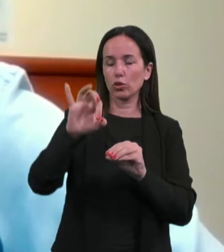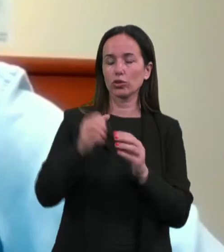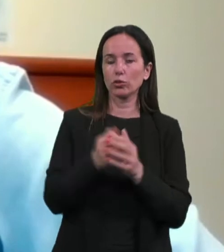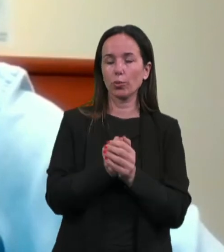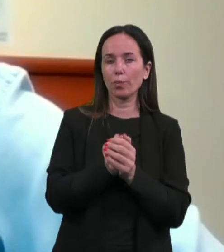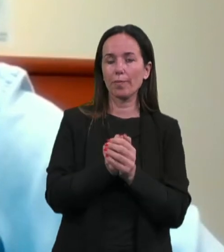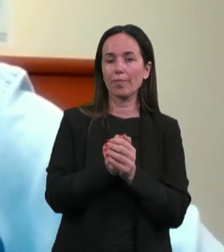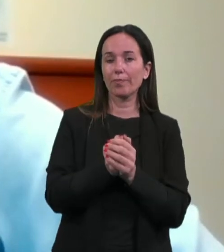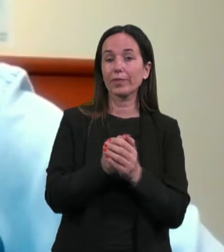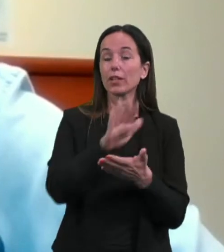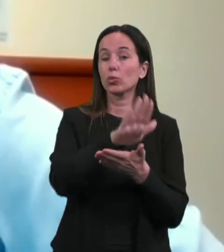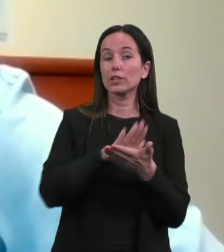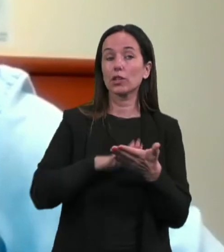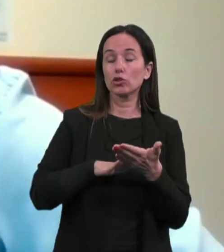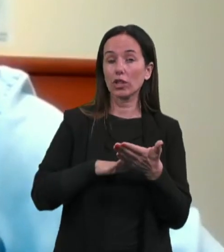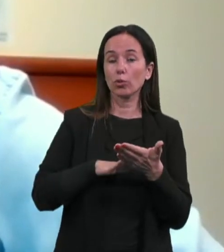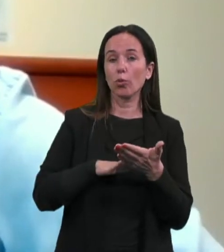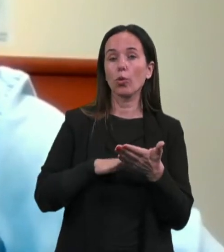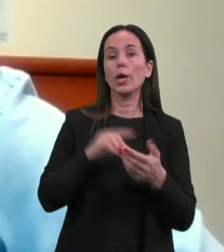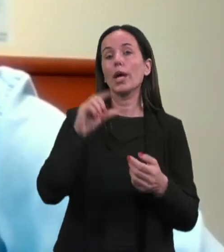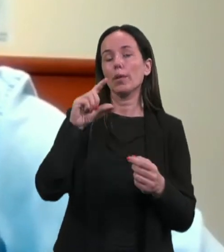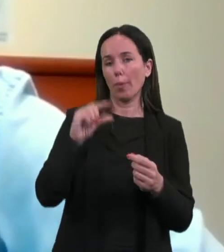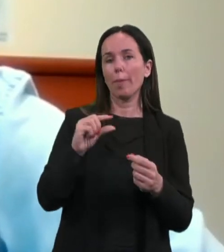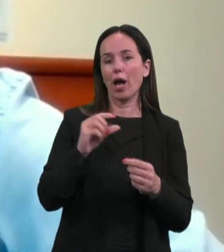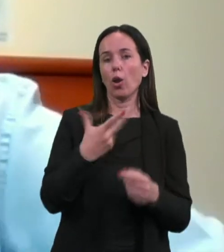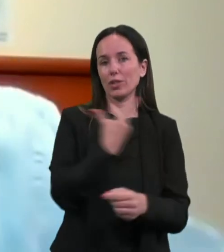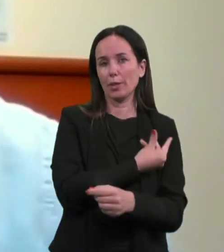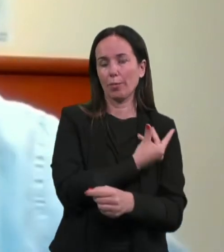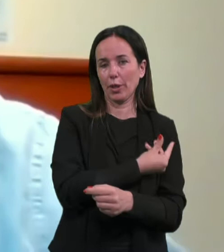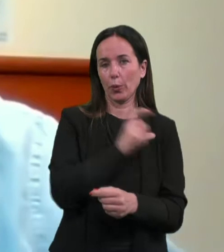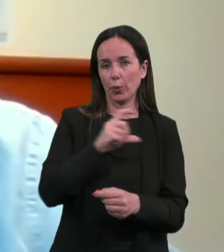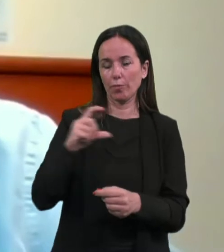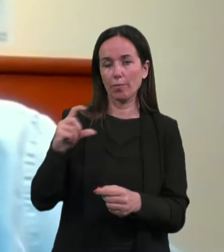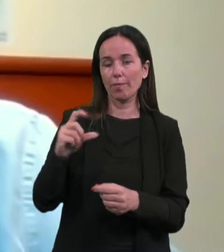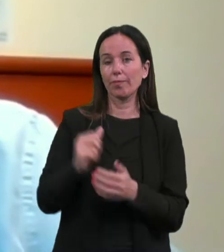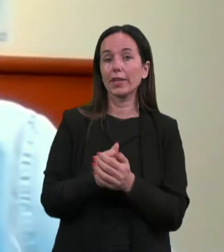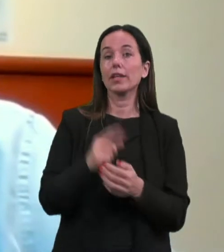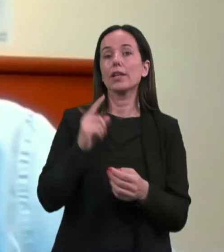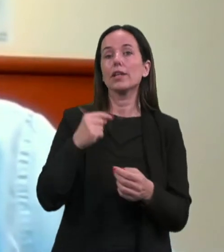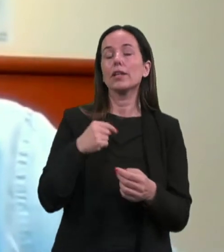V začetku je bilo pač malo cepiva. Mi smo